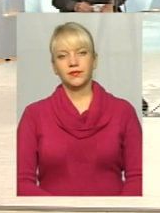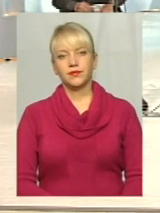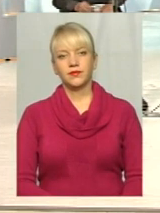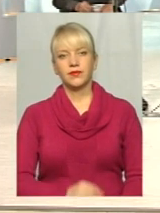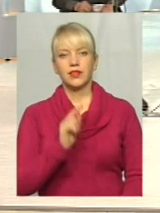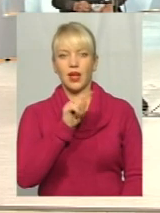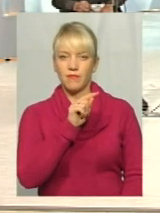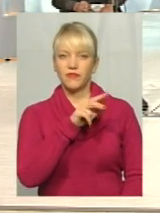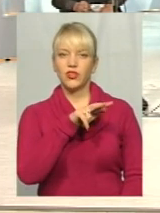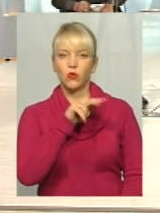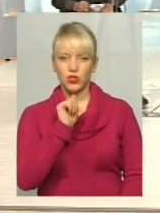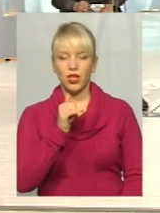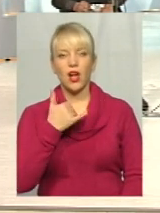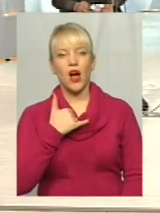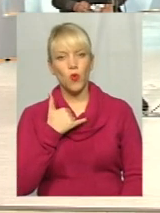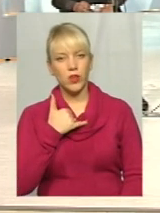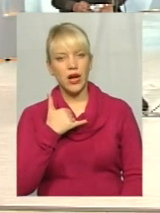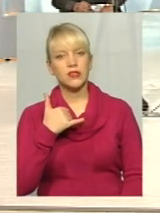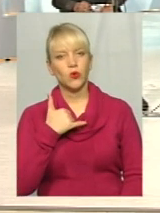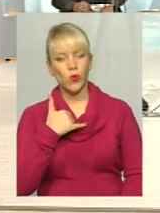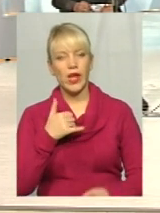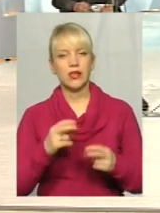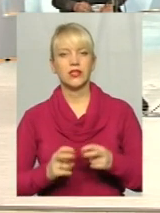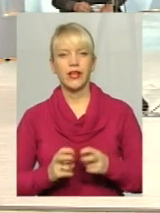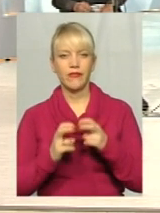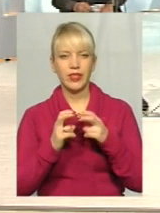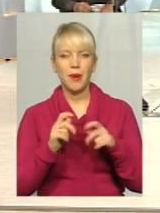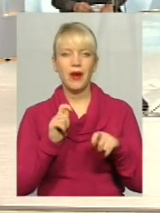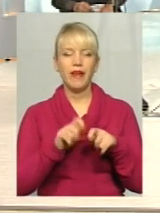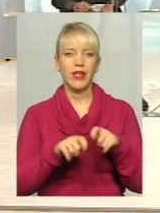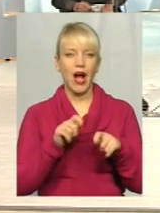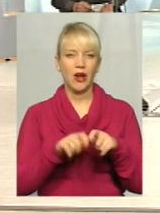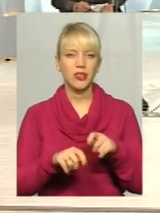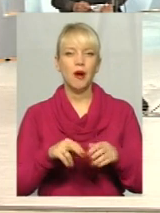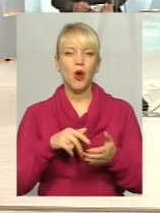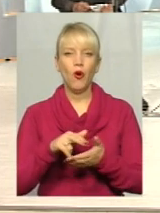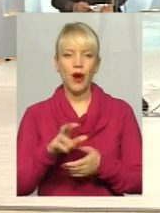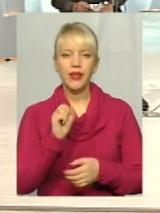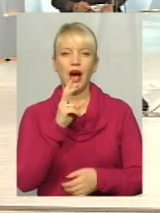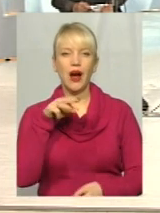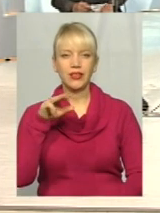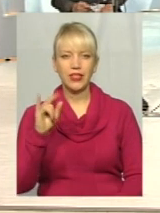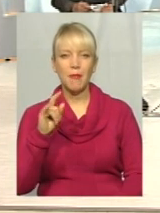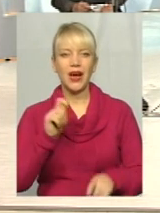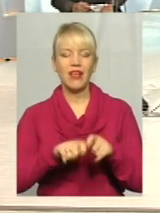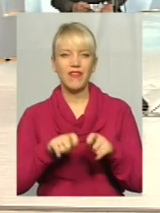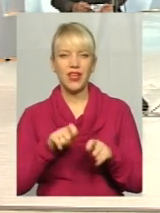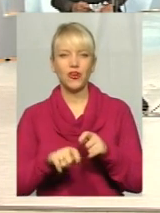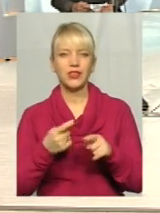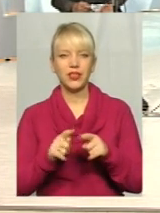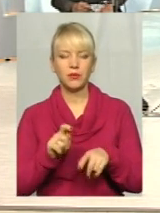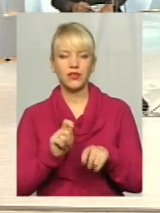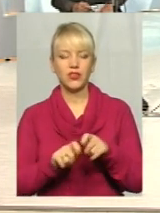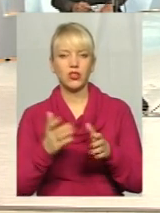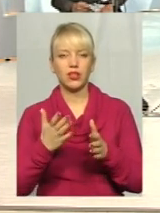там відключили, а у нас? У нас ліфти перевіряються, проходять акти перевірок у тих ліфтів, яким